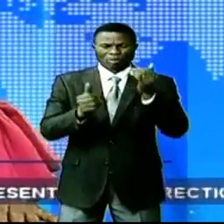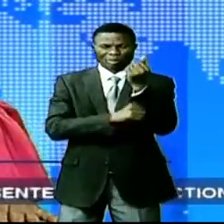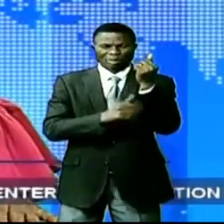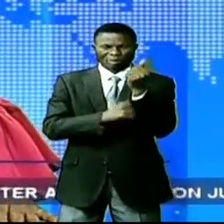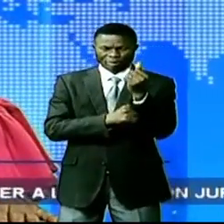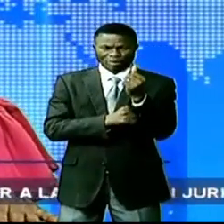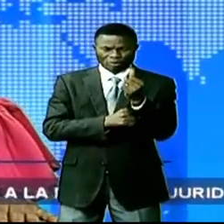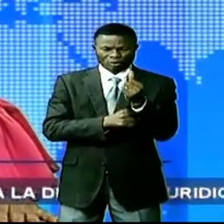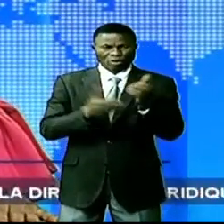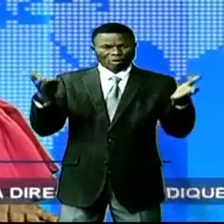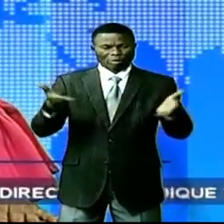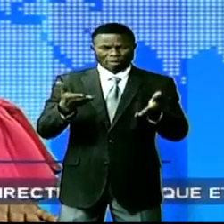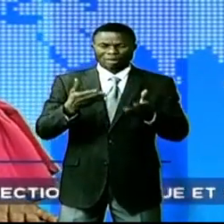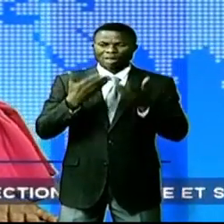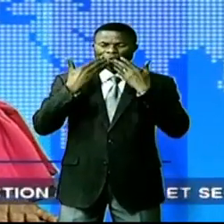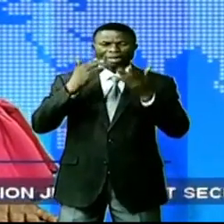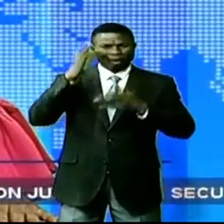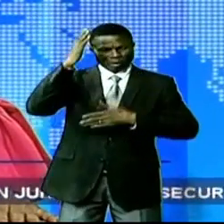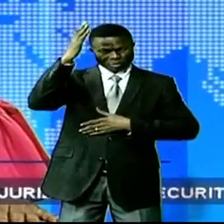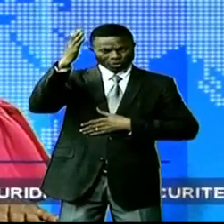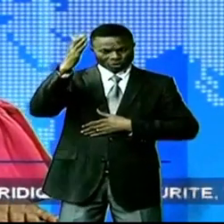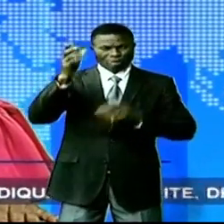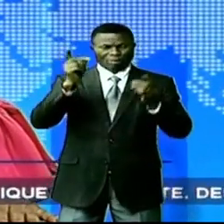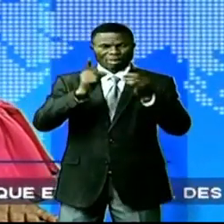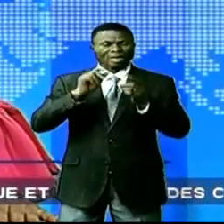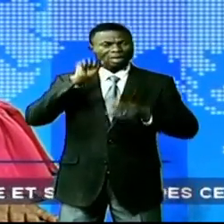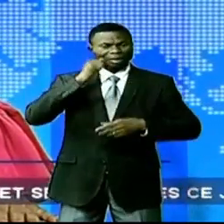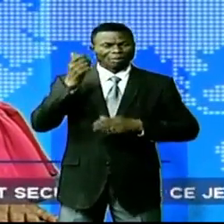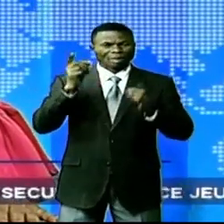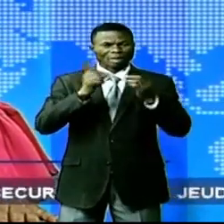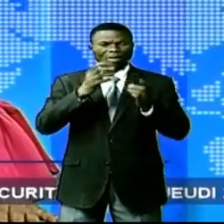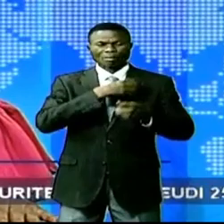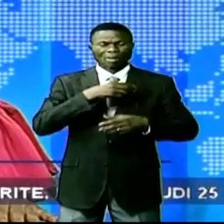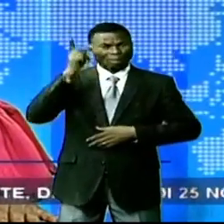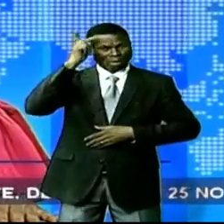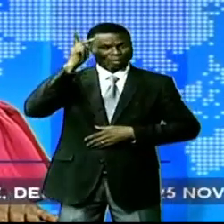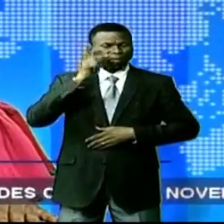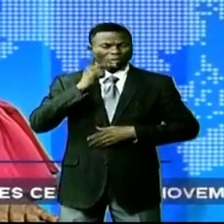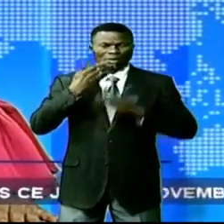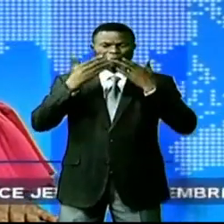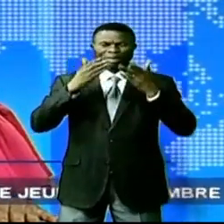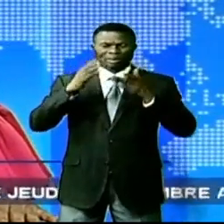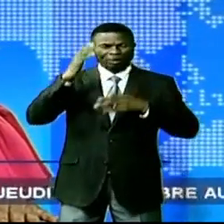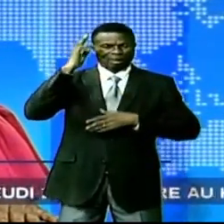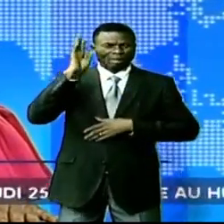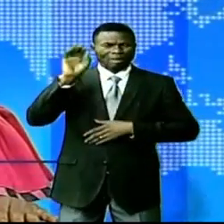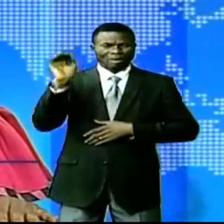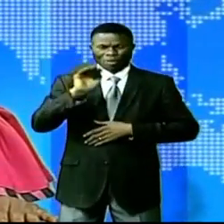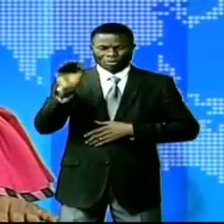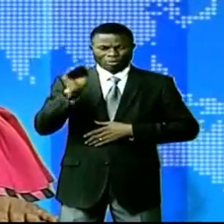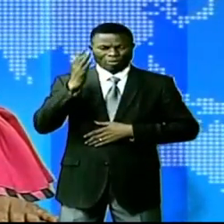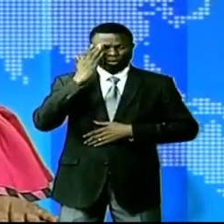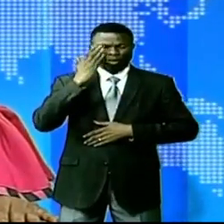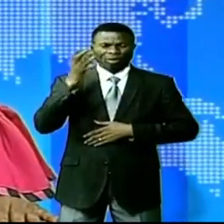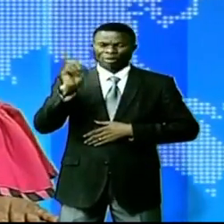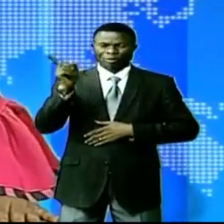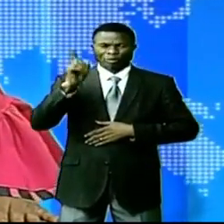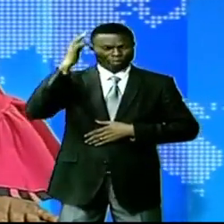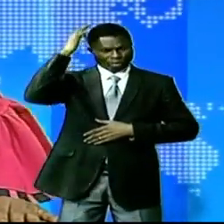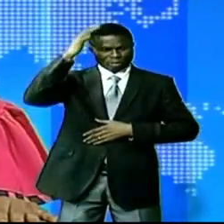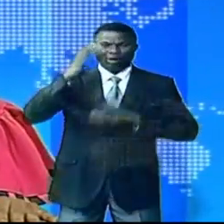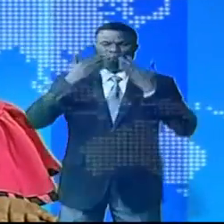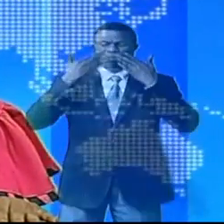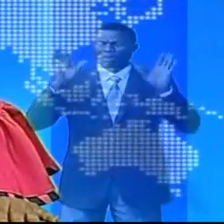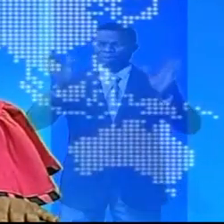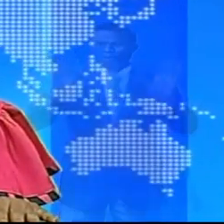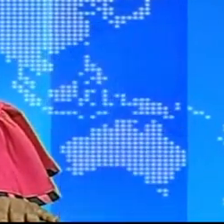à vous et à vos spectateurs de nous avoir suivis. Françoise Bouéla vous retrouve dans une vingtaine de minutes pour un nouveau journal. Merci et à demain.